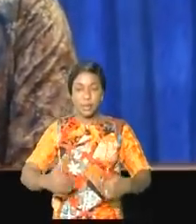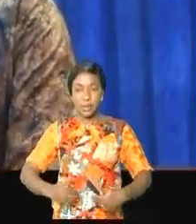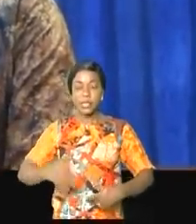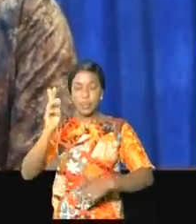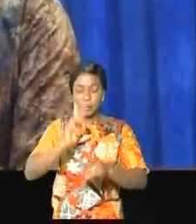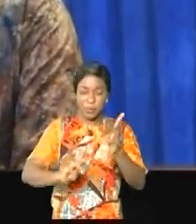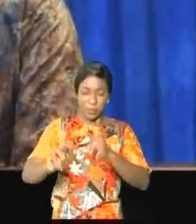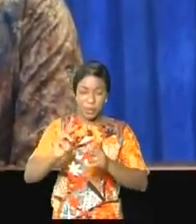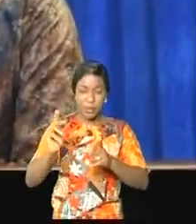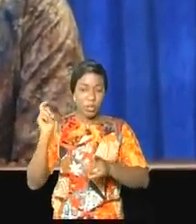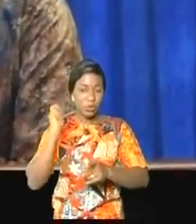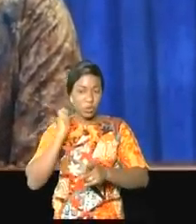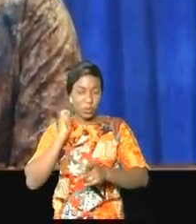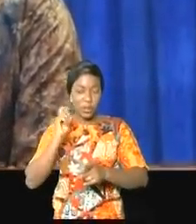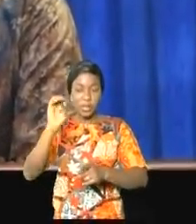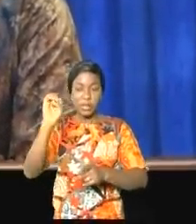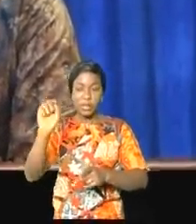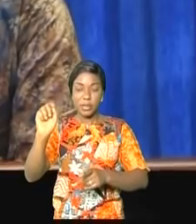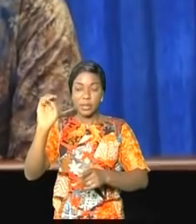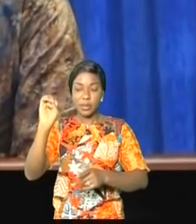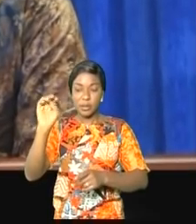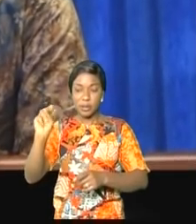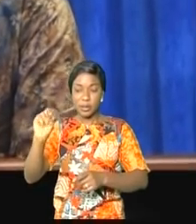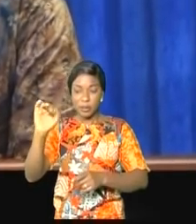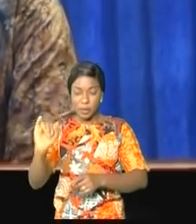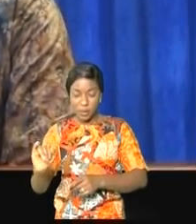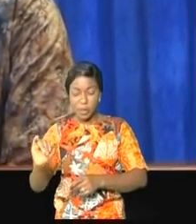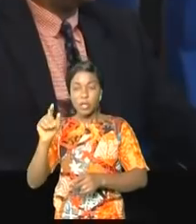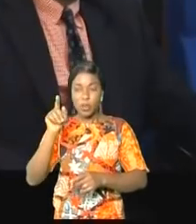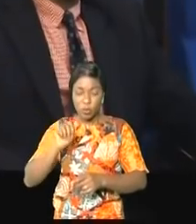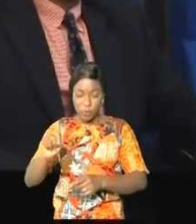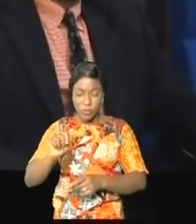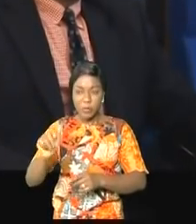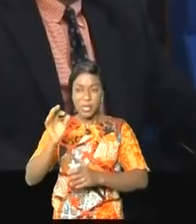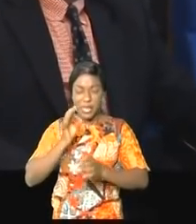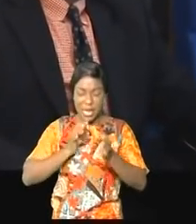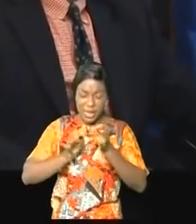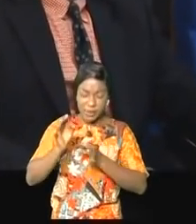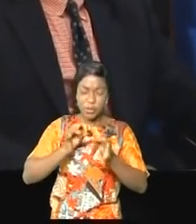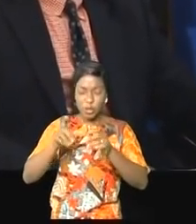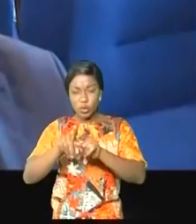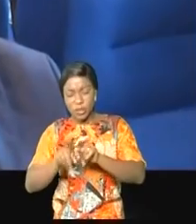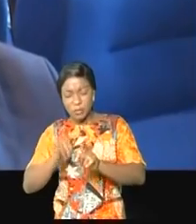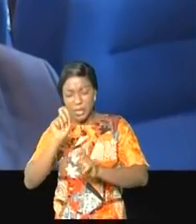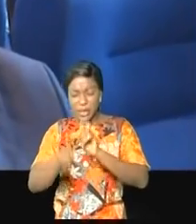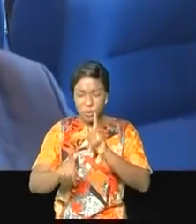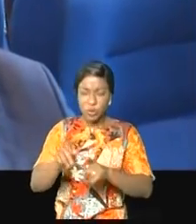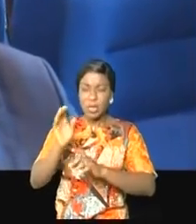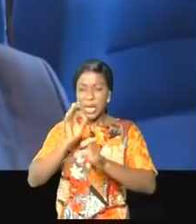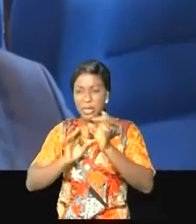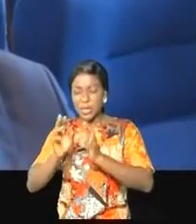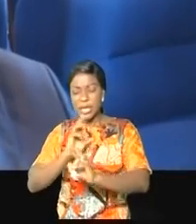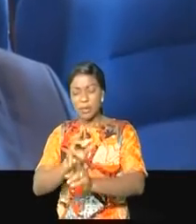publique, Dr Eteni Longondo, a au cours d'une conférence de presse balayé toutes les questions des journalistes partant de la